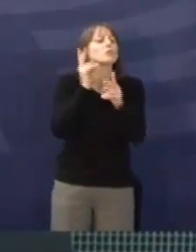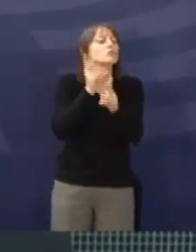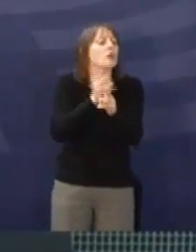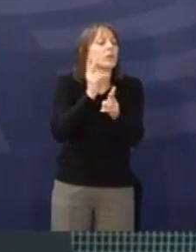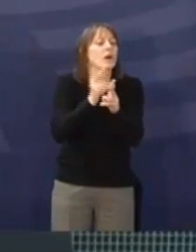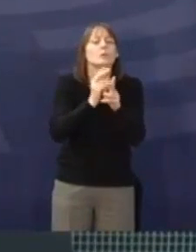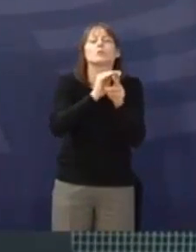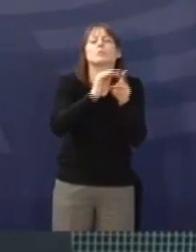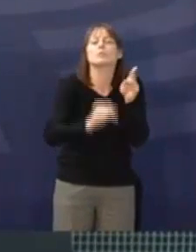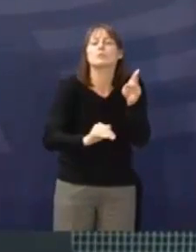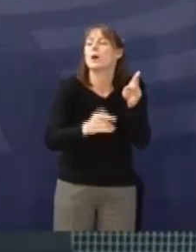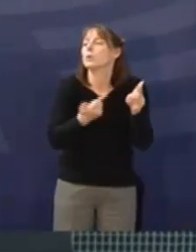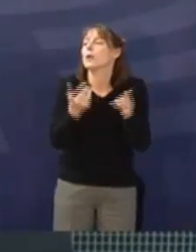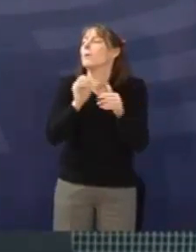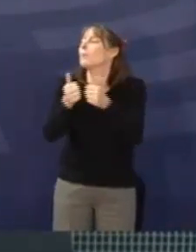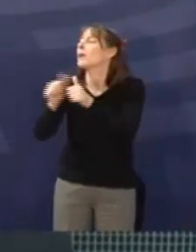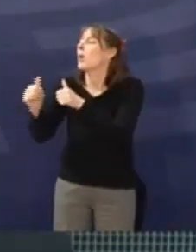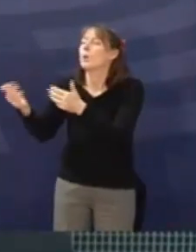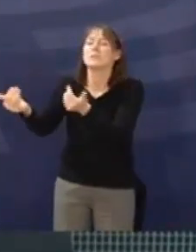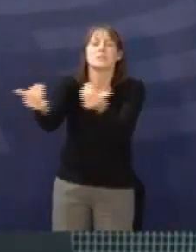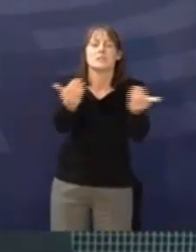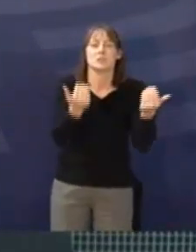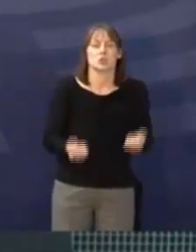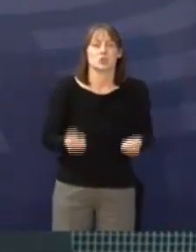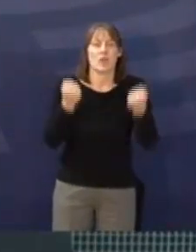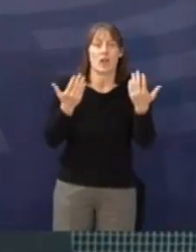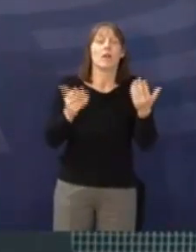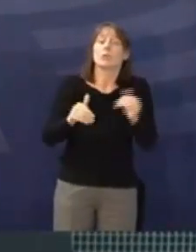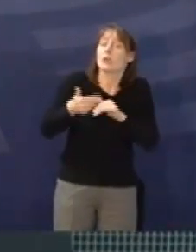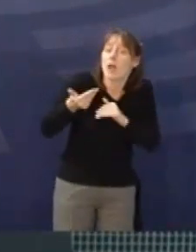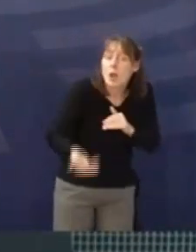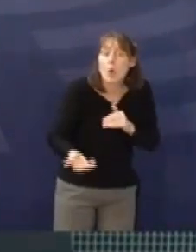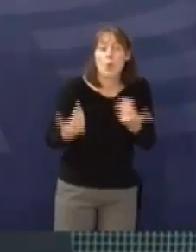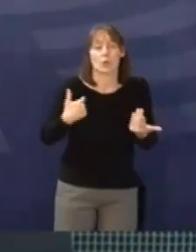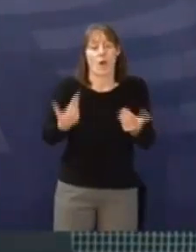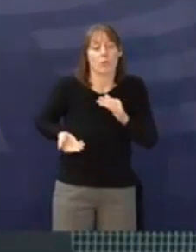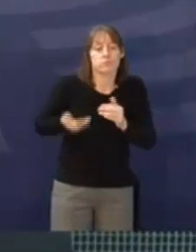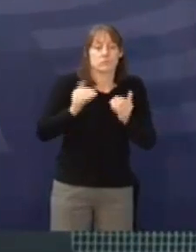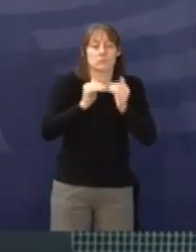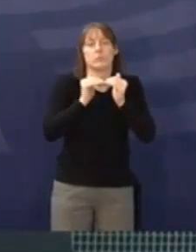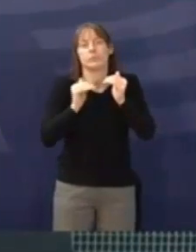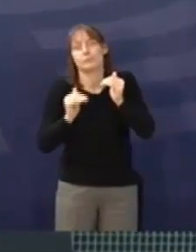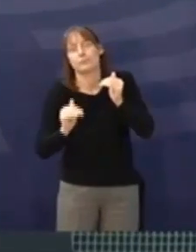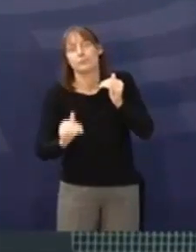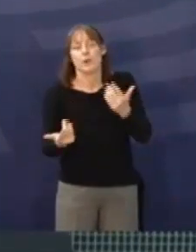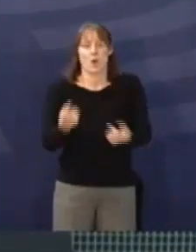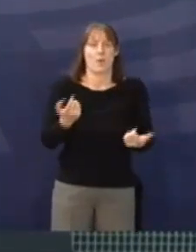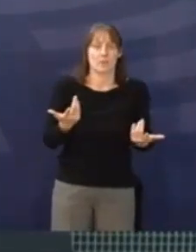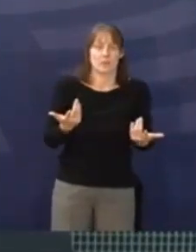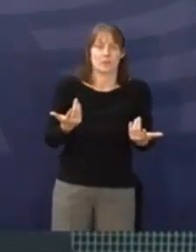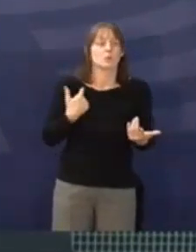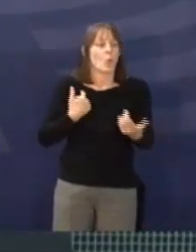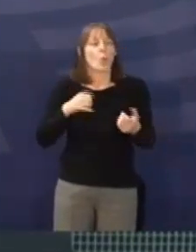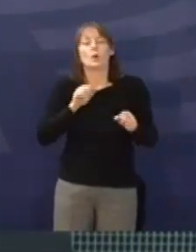Piloten mehr. Und das wird natürlich auch die Gehälter senken. So fügt sich der Abbruch der Ausbildung jetzt in die große Sanierungsstrategie